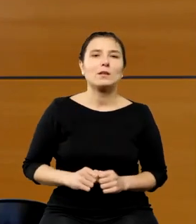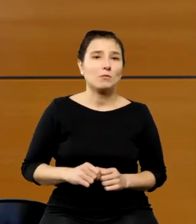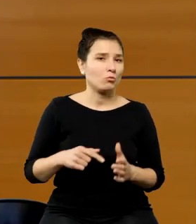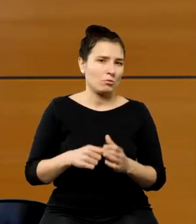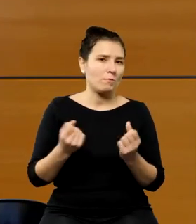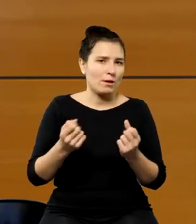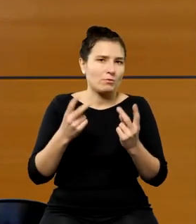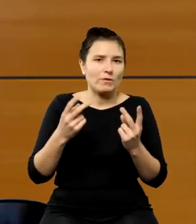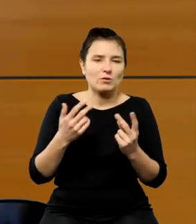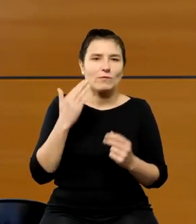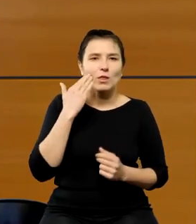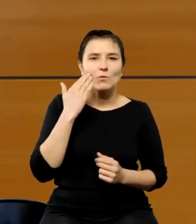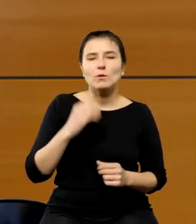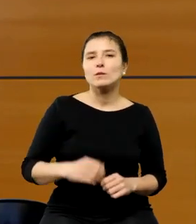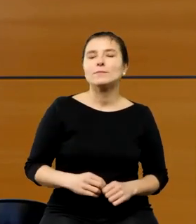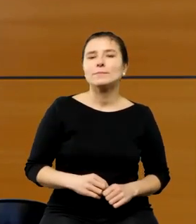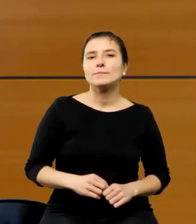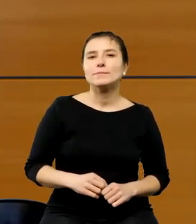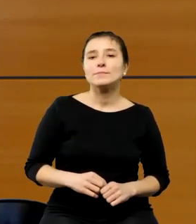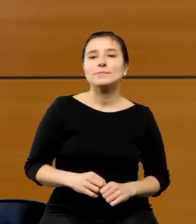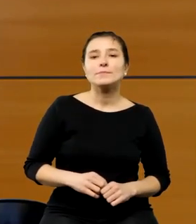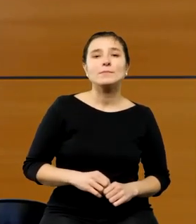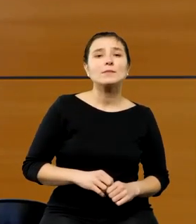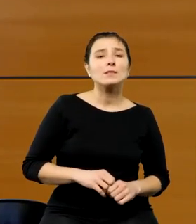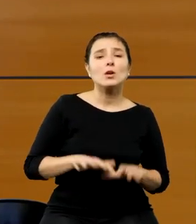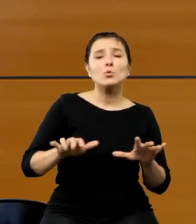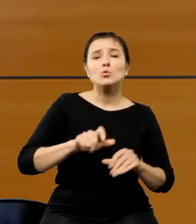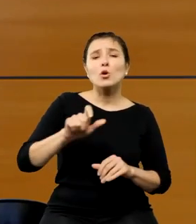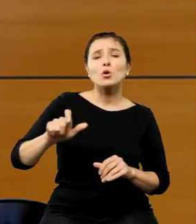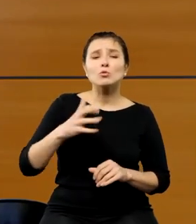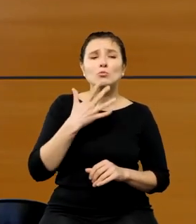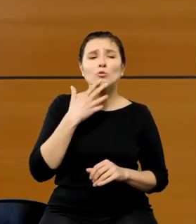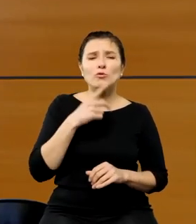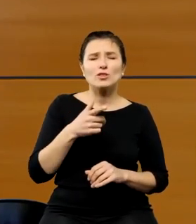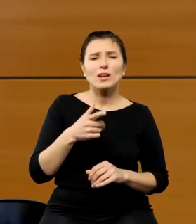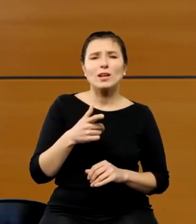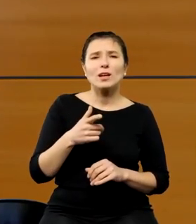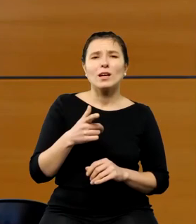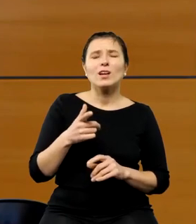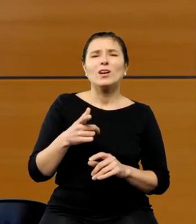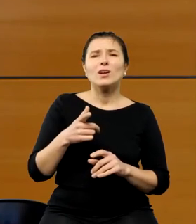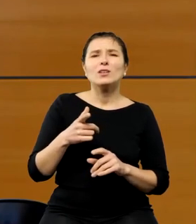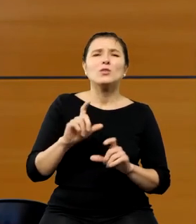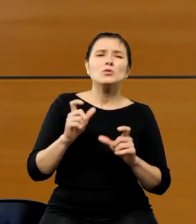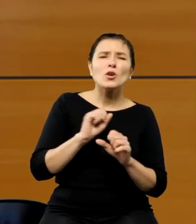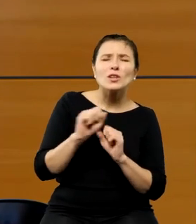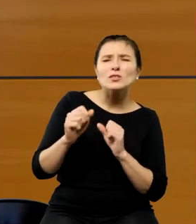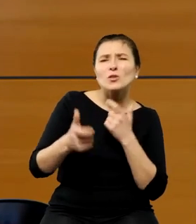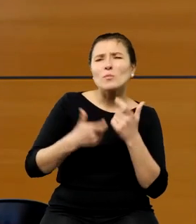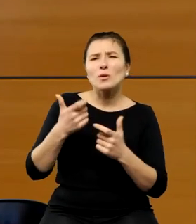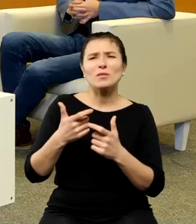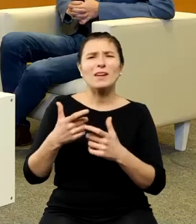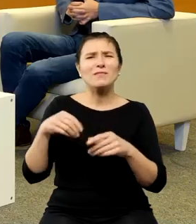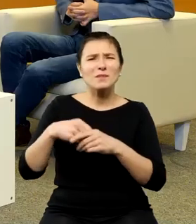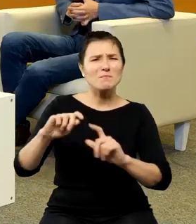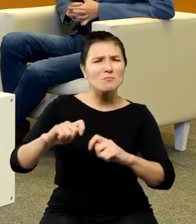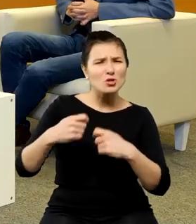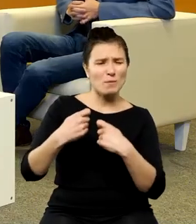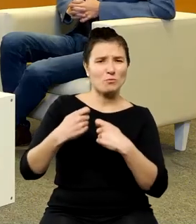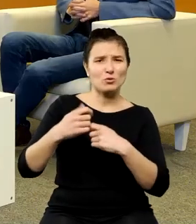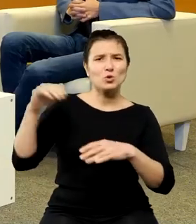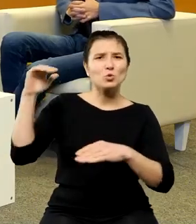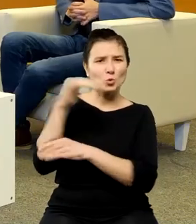ważne podkreśla że wszystko co jest robione z przymusu wszystko co jest narzucone odgórnie będzie